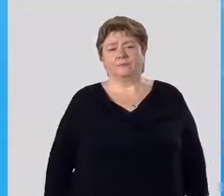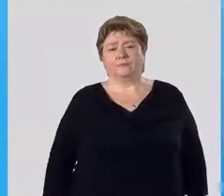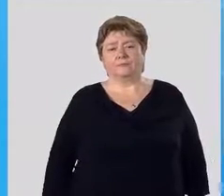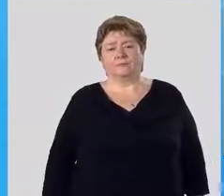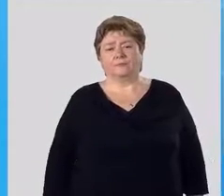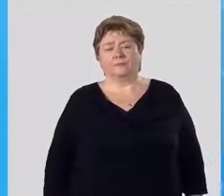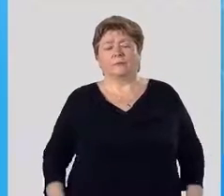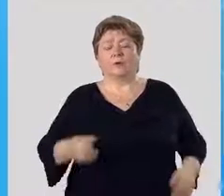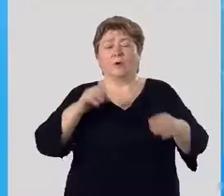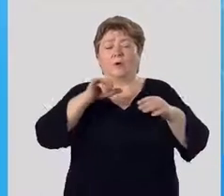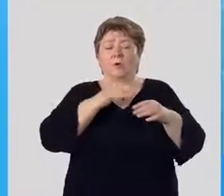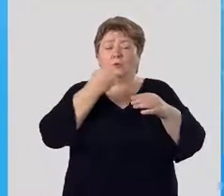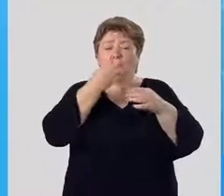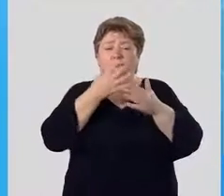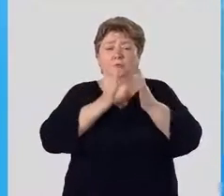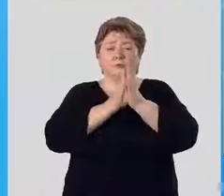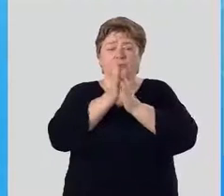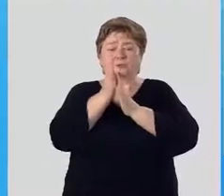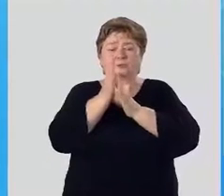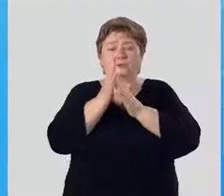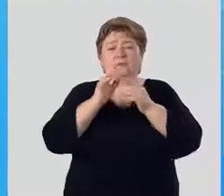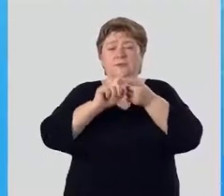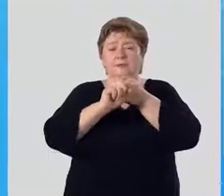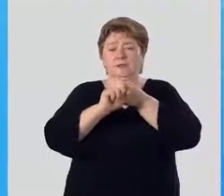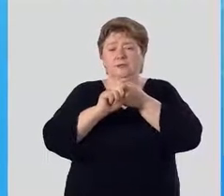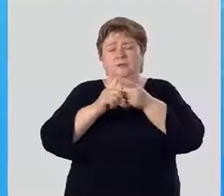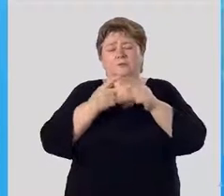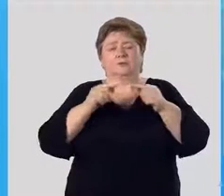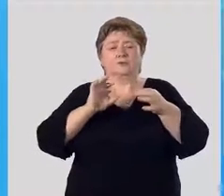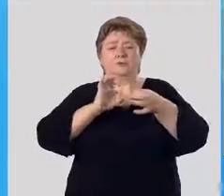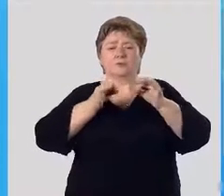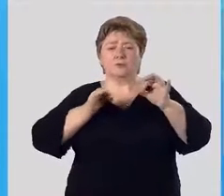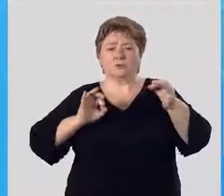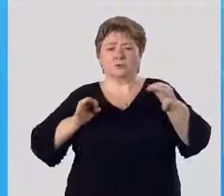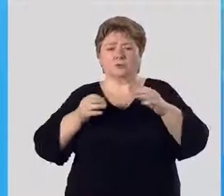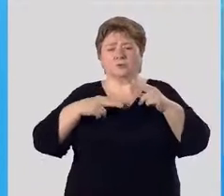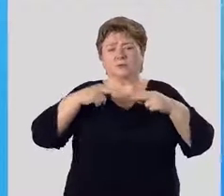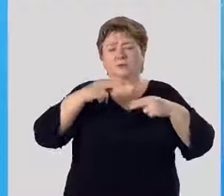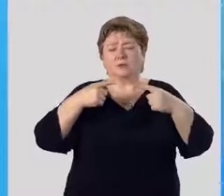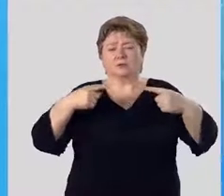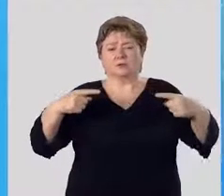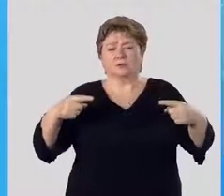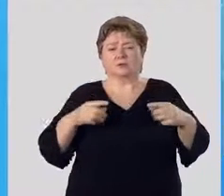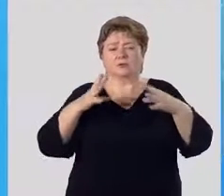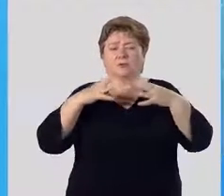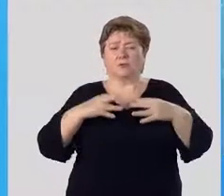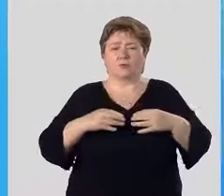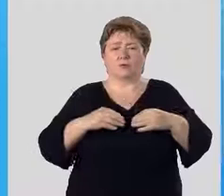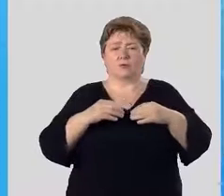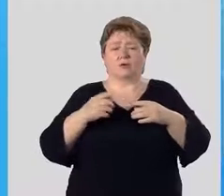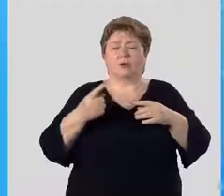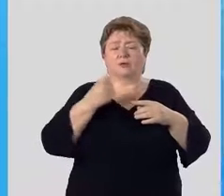У цветковых растений в связи со сложным строением различают органы,